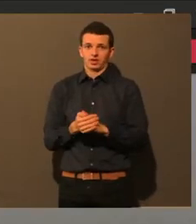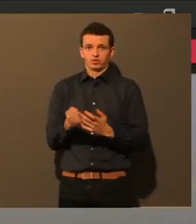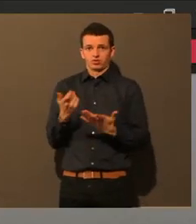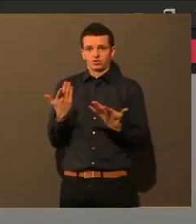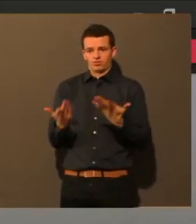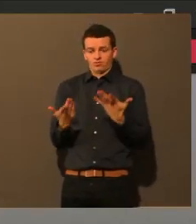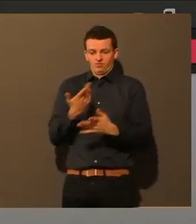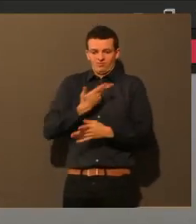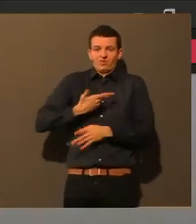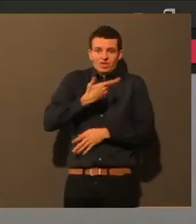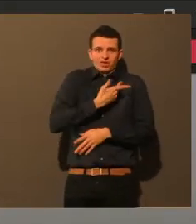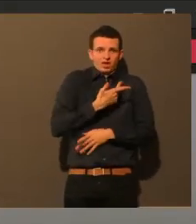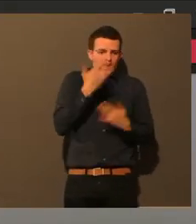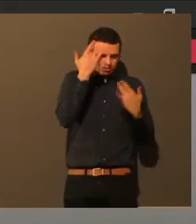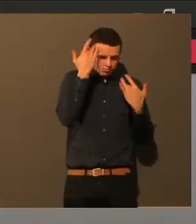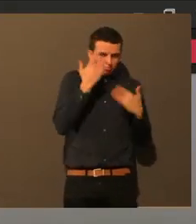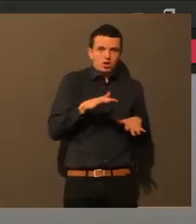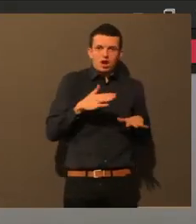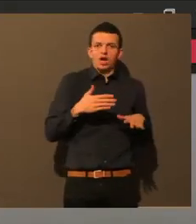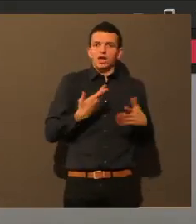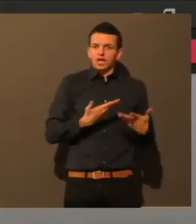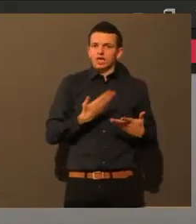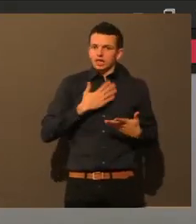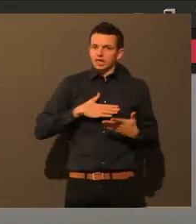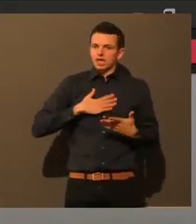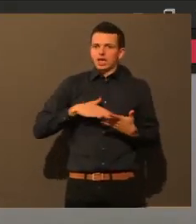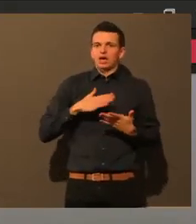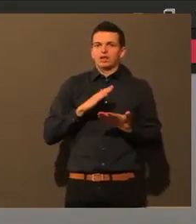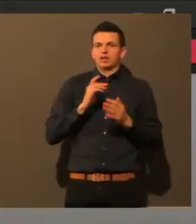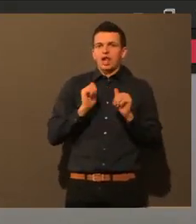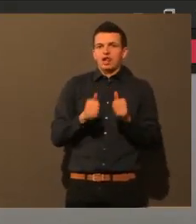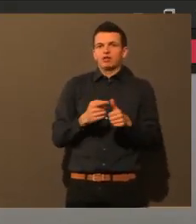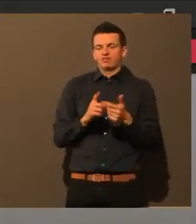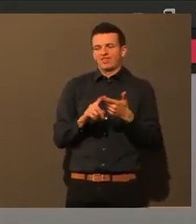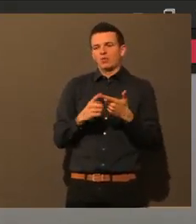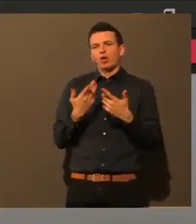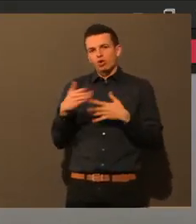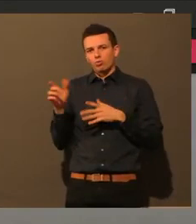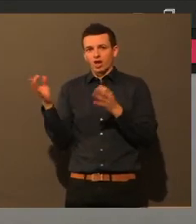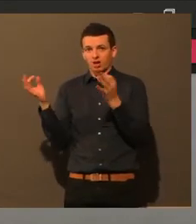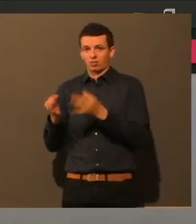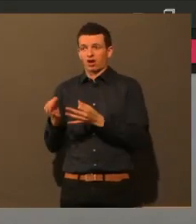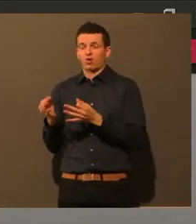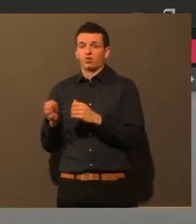verteilen. Vielleicht entweder durch mit dem Bus einfach rumfahren, spontan.